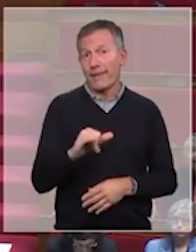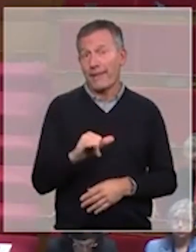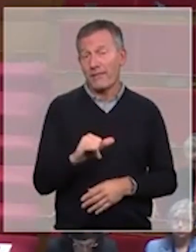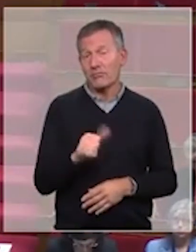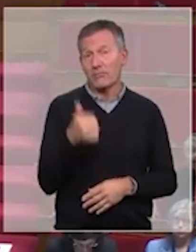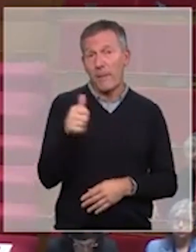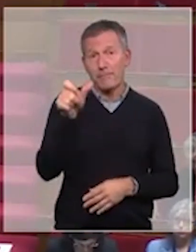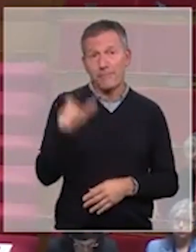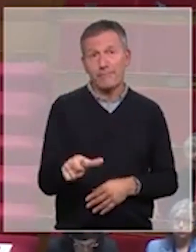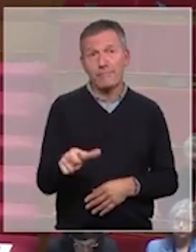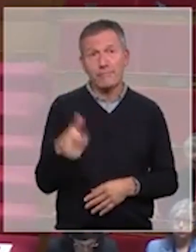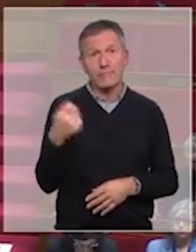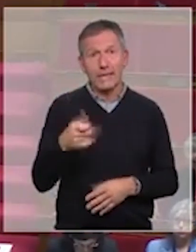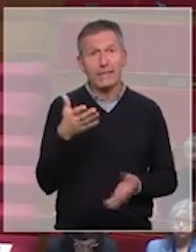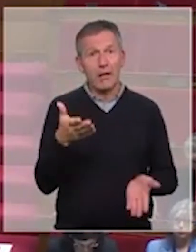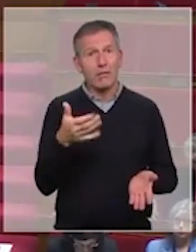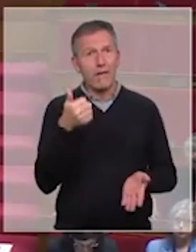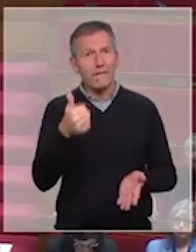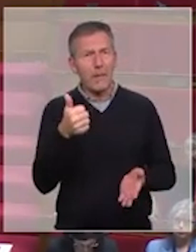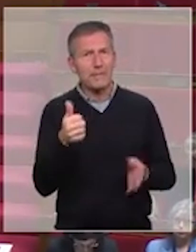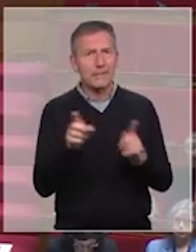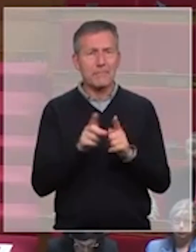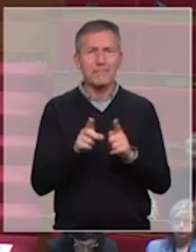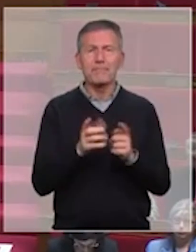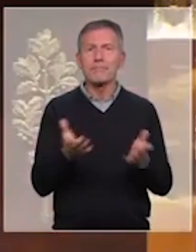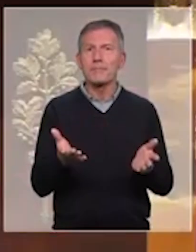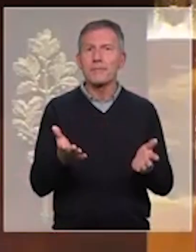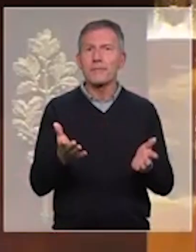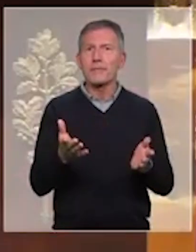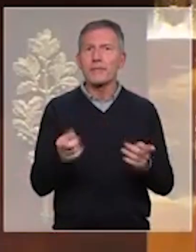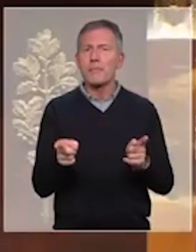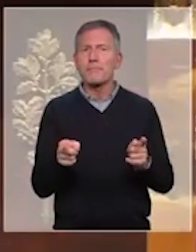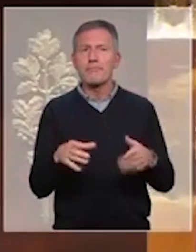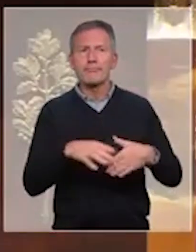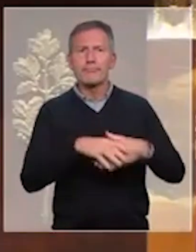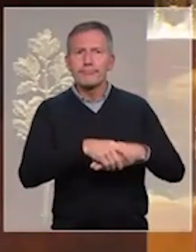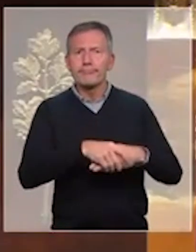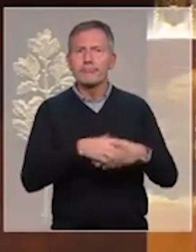Madame la Présidente, comment vous avez tenu les mains